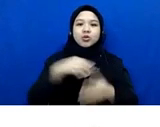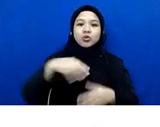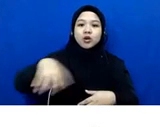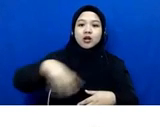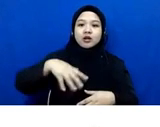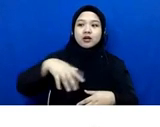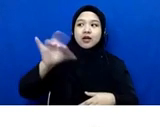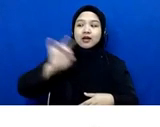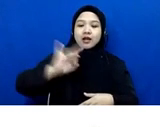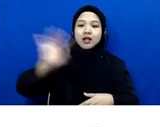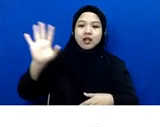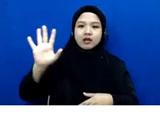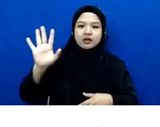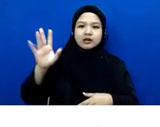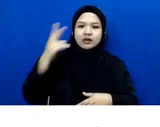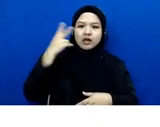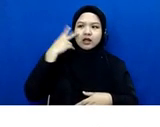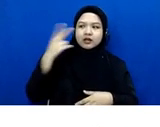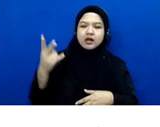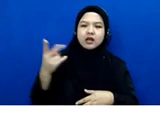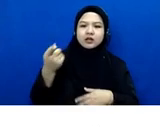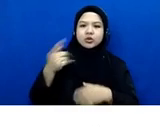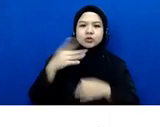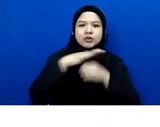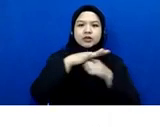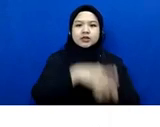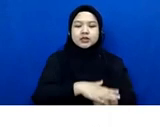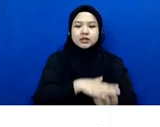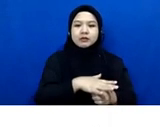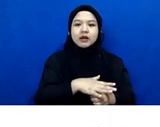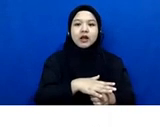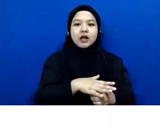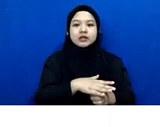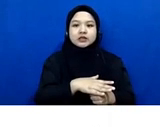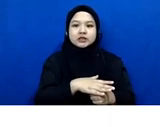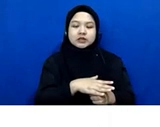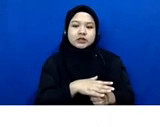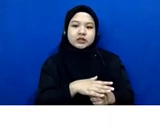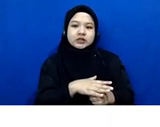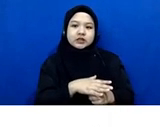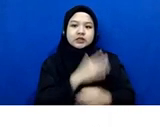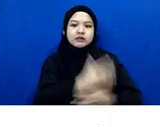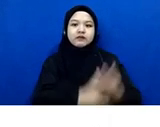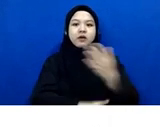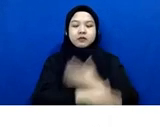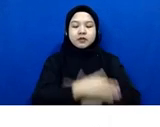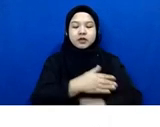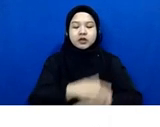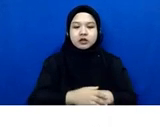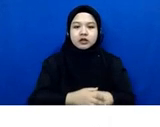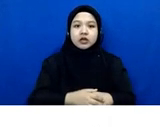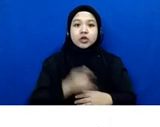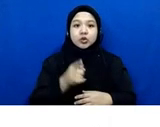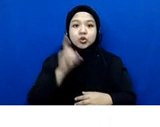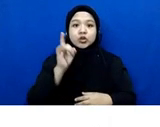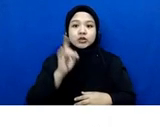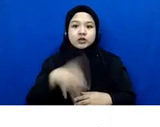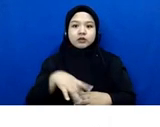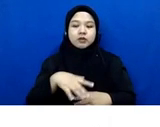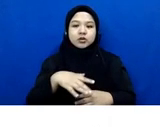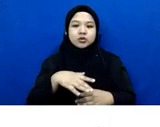dipandang sifatnya diskriminatif bagi sahabat difabel itu akan masuk di